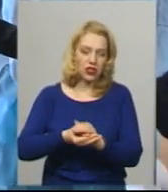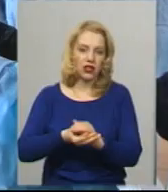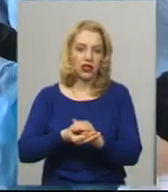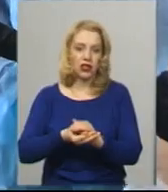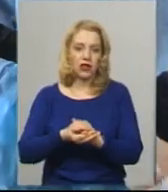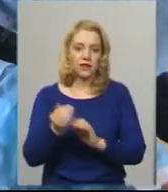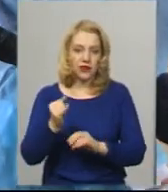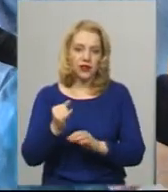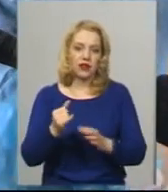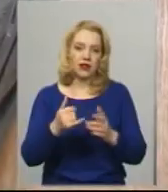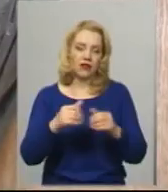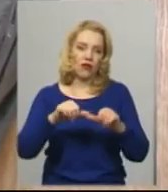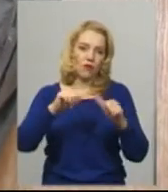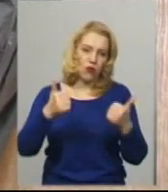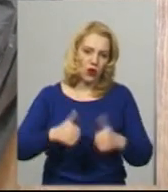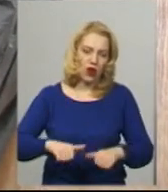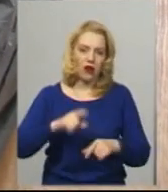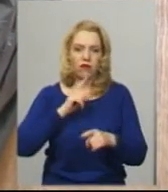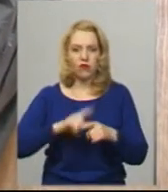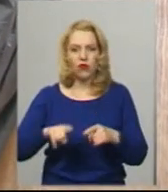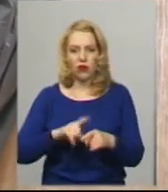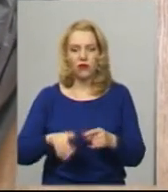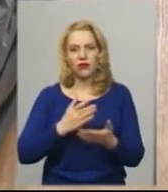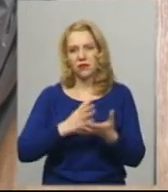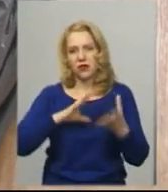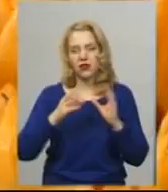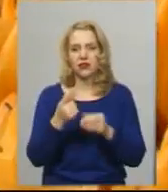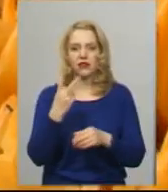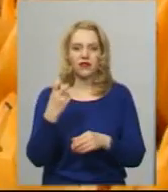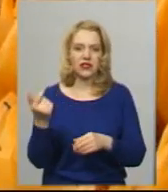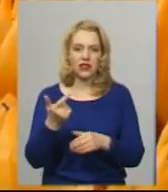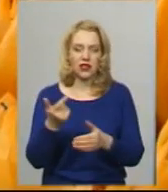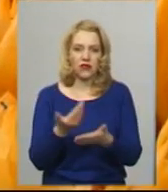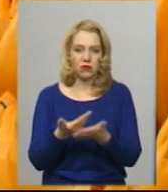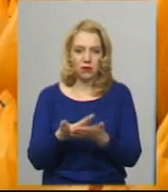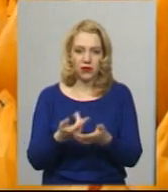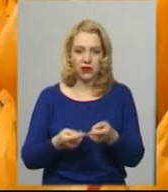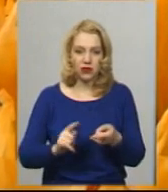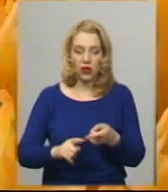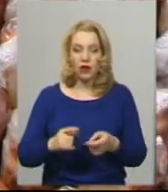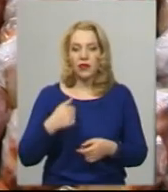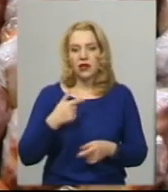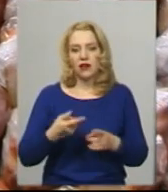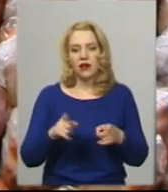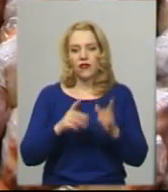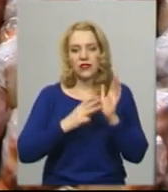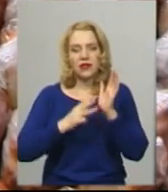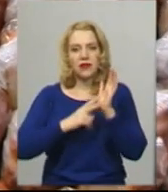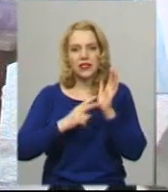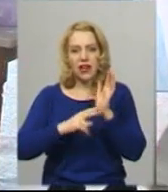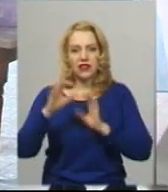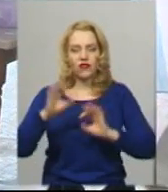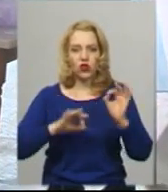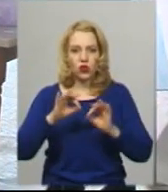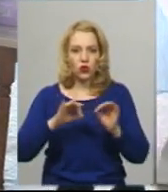овочевий буряк, морква, гривень 200. Одноразові продукти на час карантину отримують 70% підопічних терцентру.